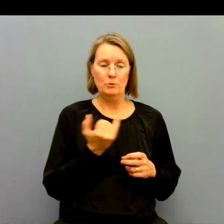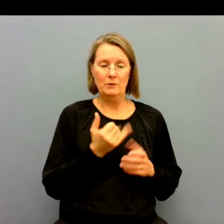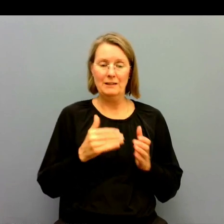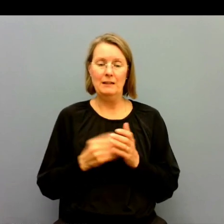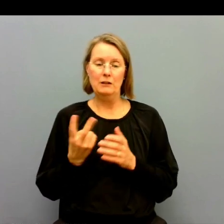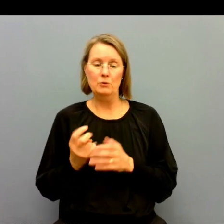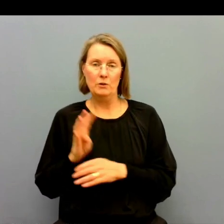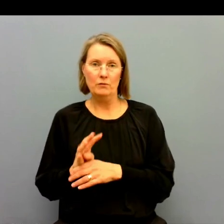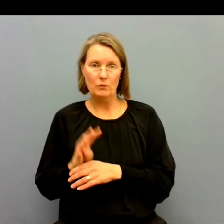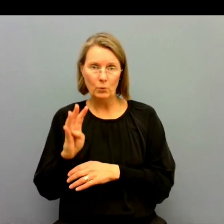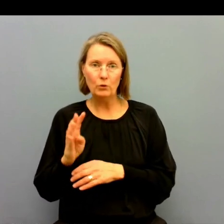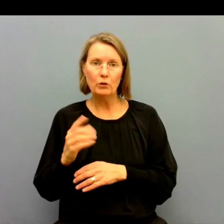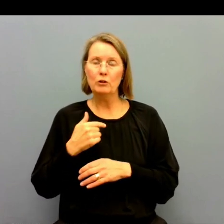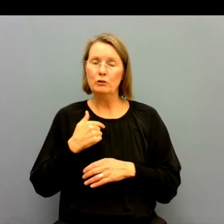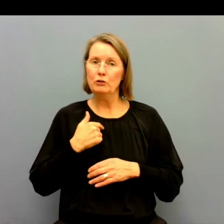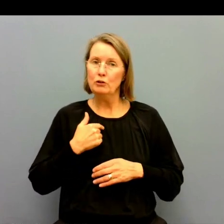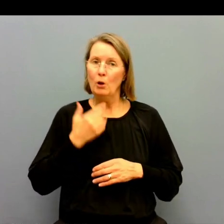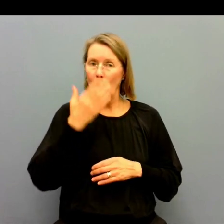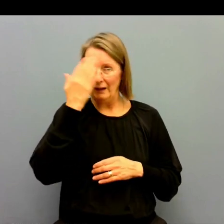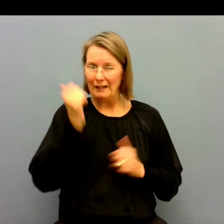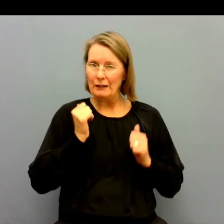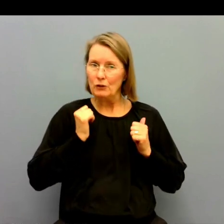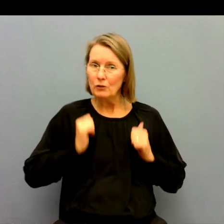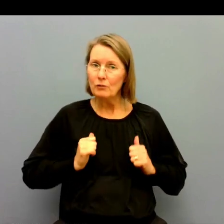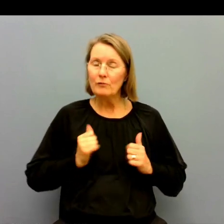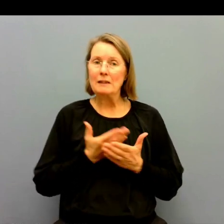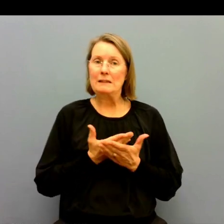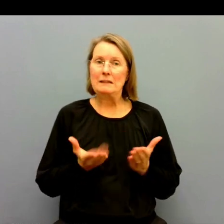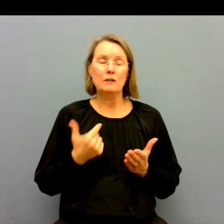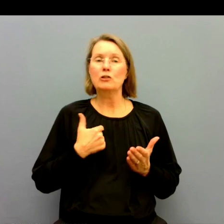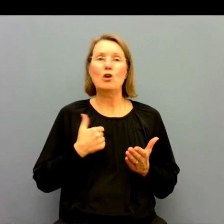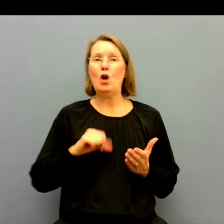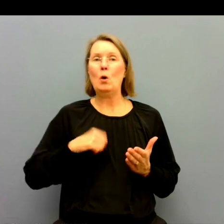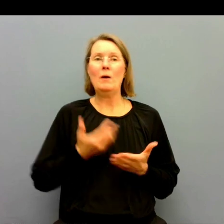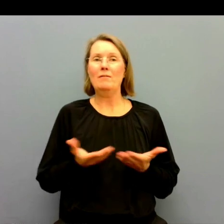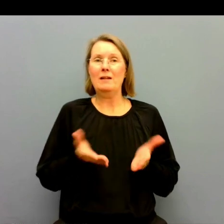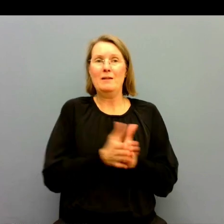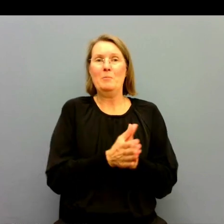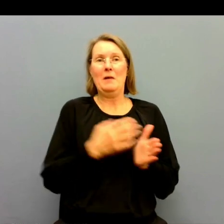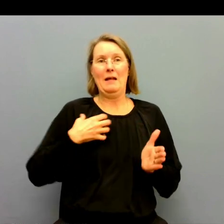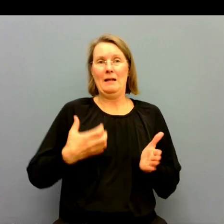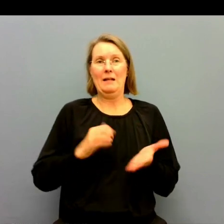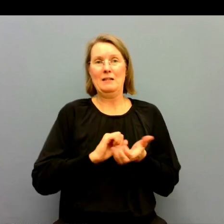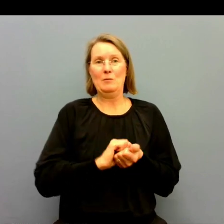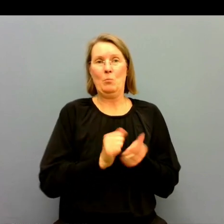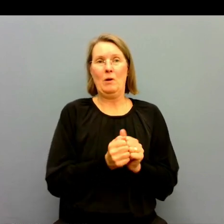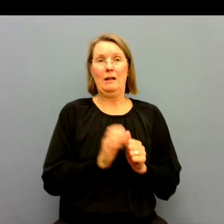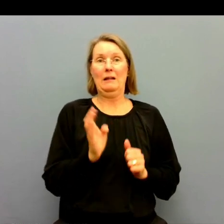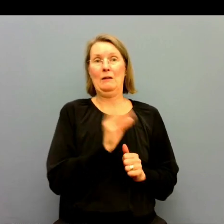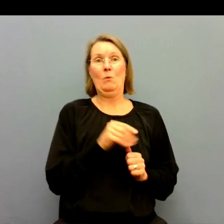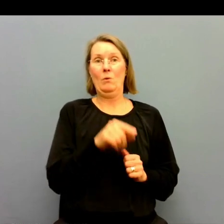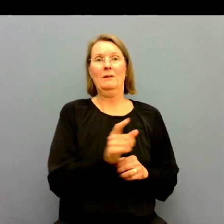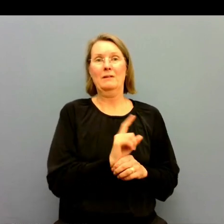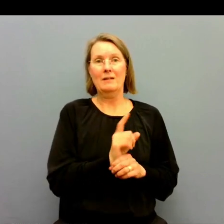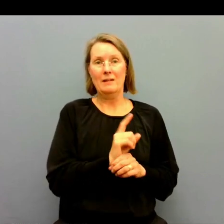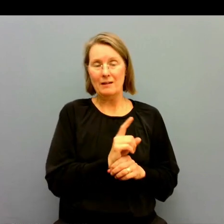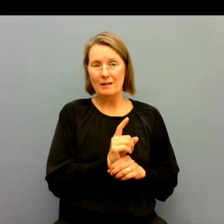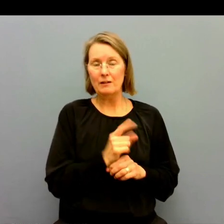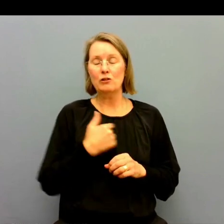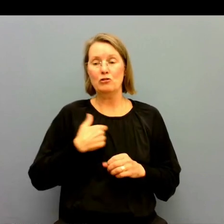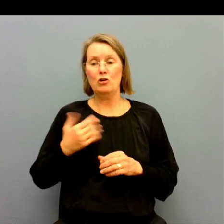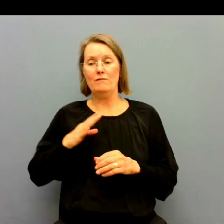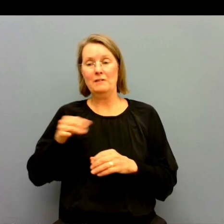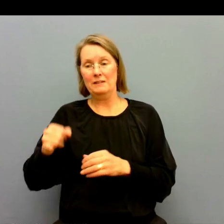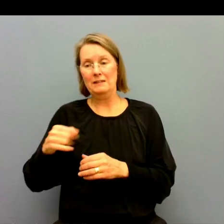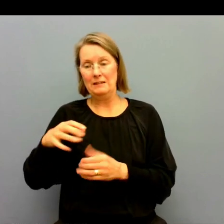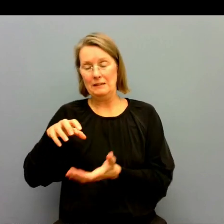-2014. Jag kan tyvärr inte. Jag var inte med i rikspolitiken vid den tiden. För